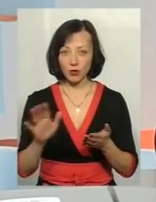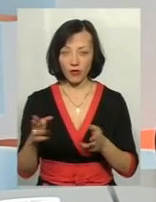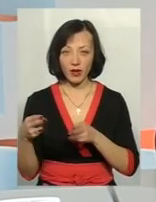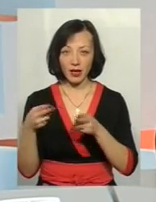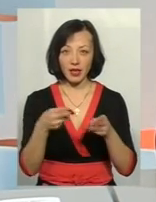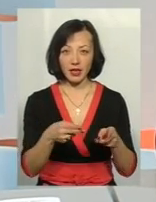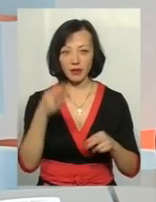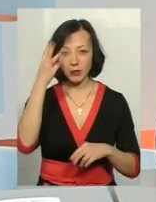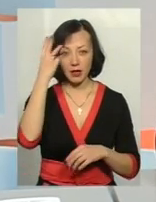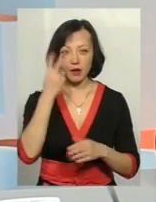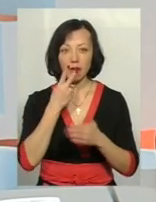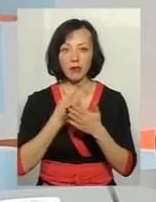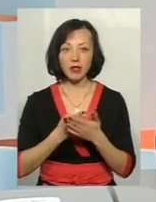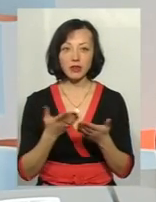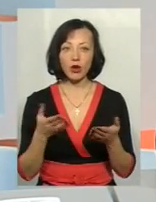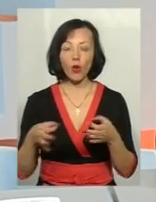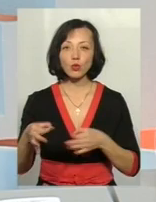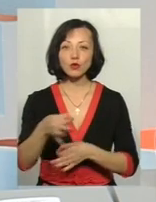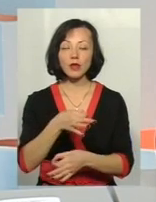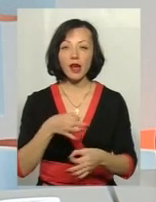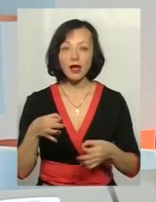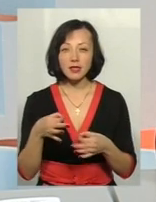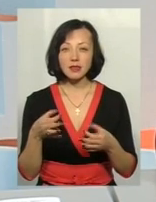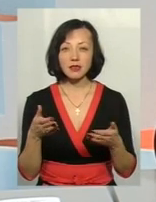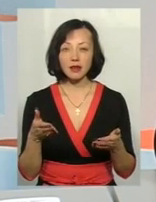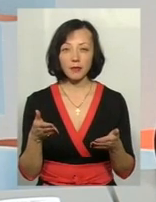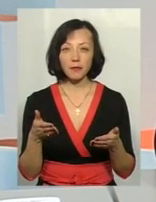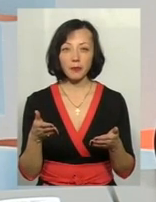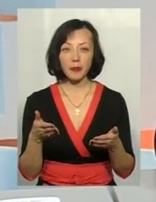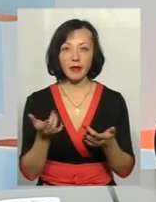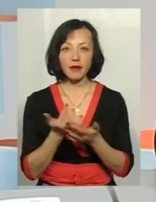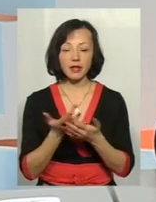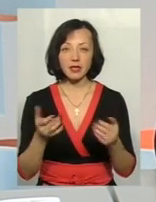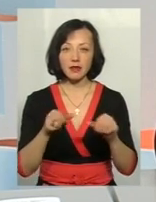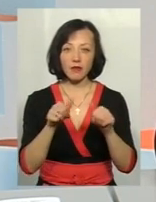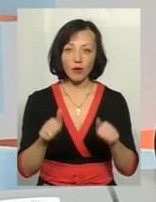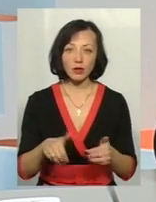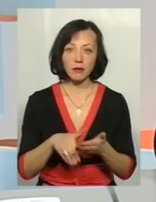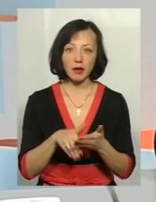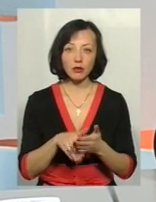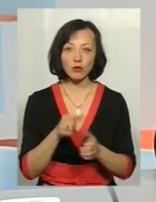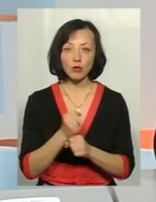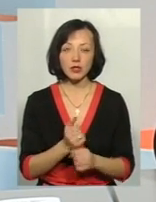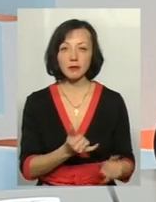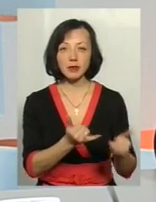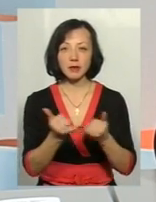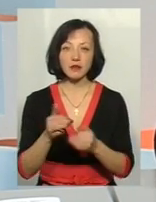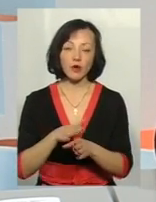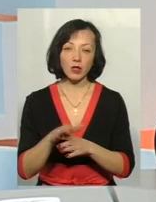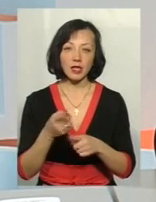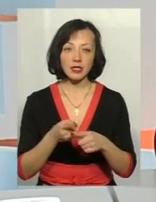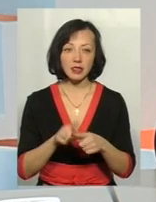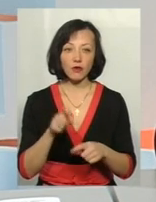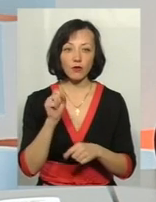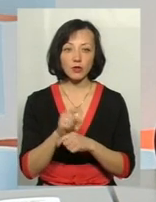бачите, система консультування, оскільки працює система, вона працює різні форми, методи роботи, для того, щоб запресвачити виконання своїх повноважень.